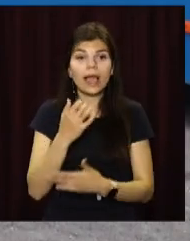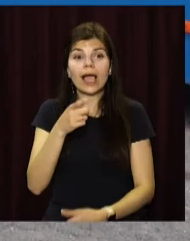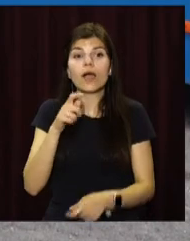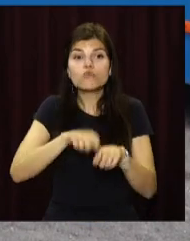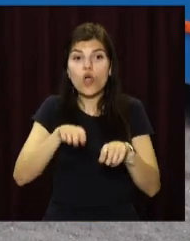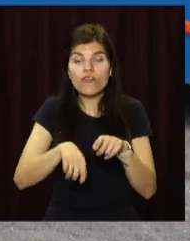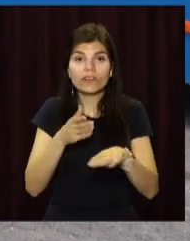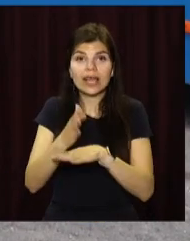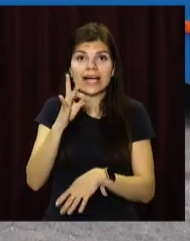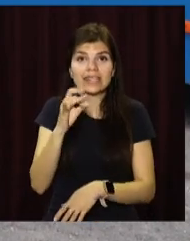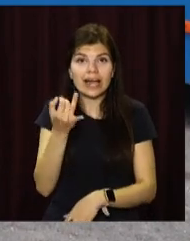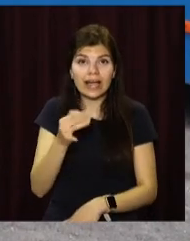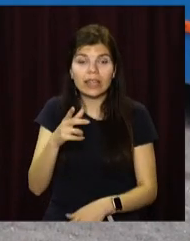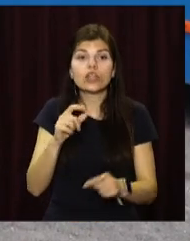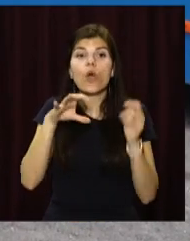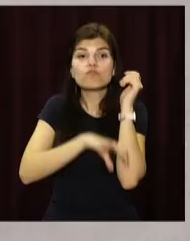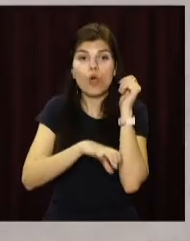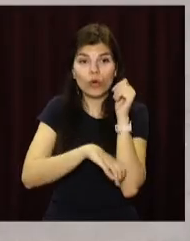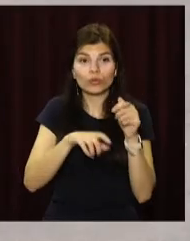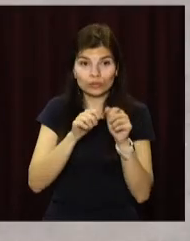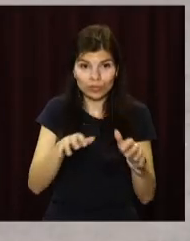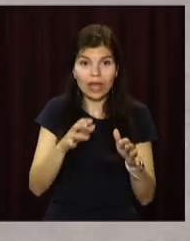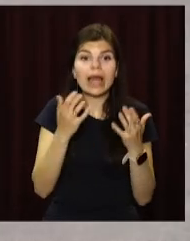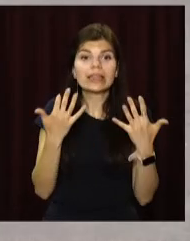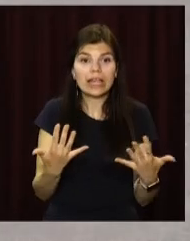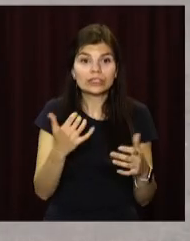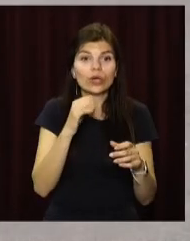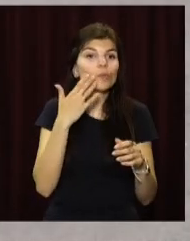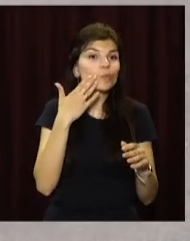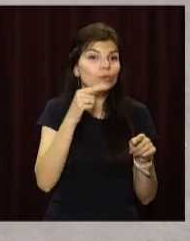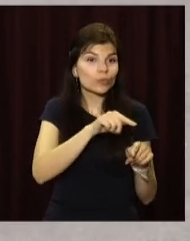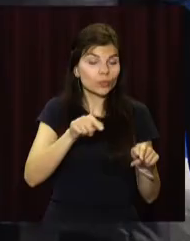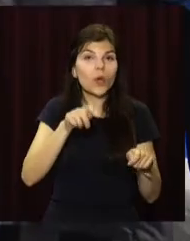районів Кам'янського, де на кінцевій зупиняються декілька міських маршрутів.